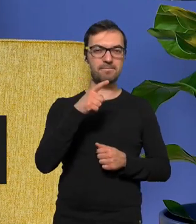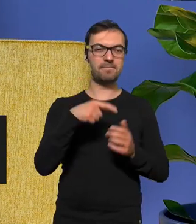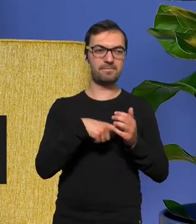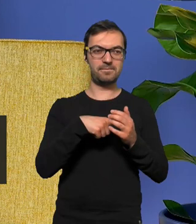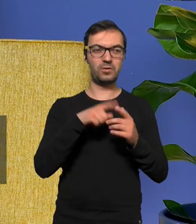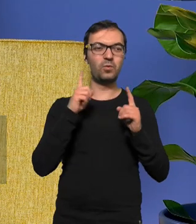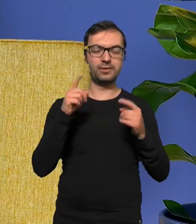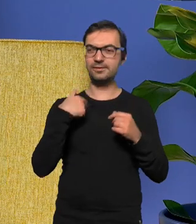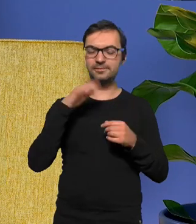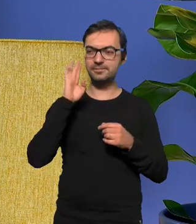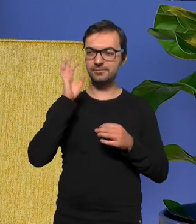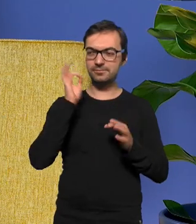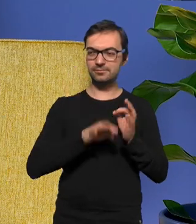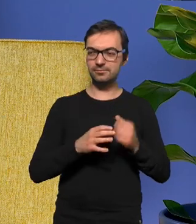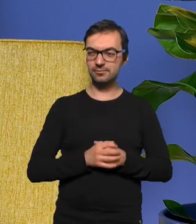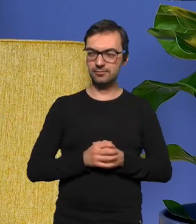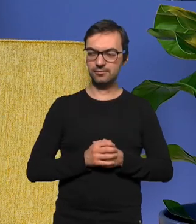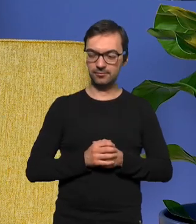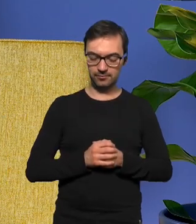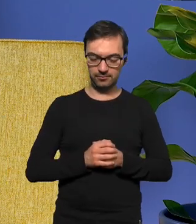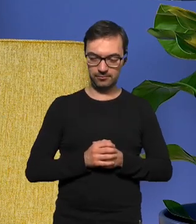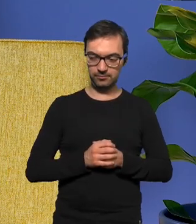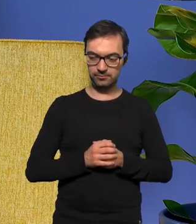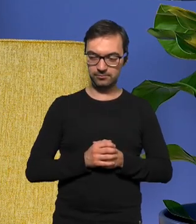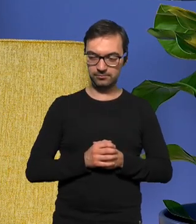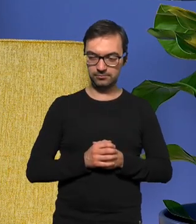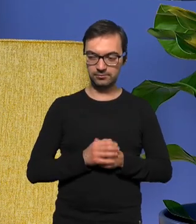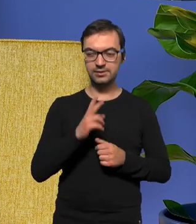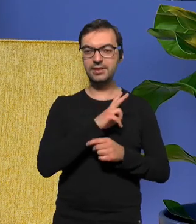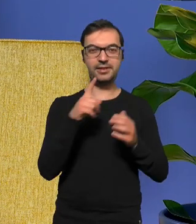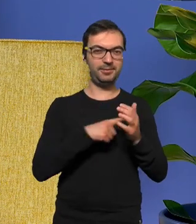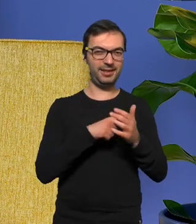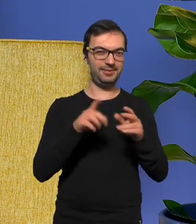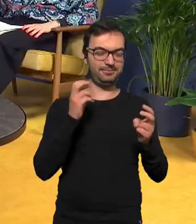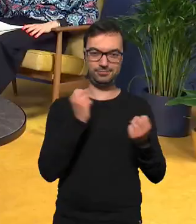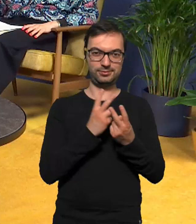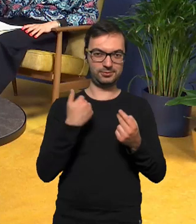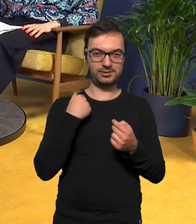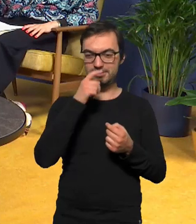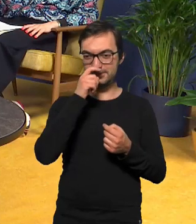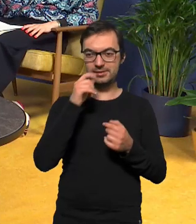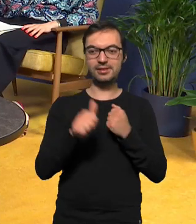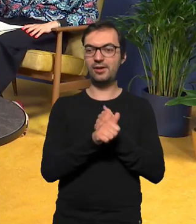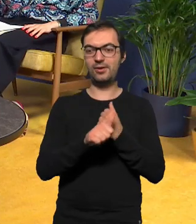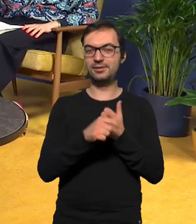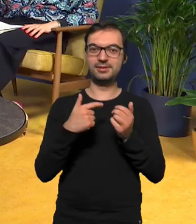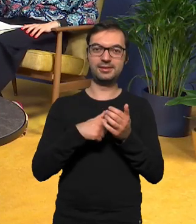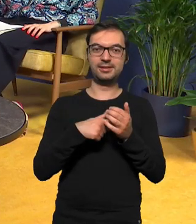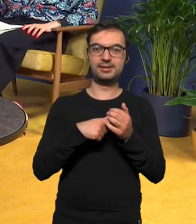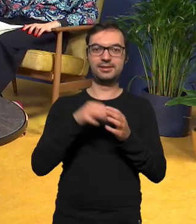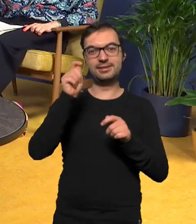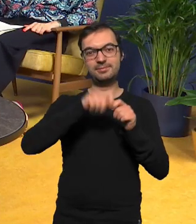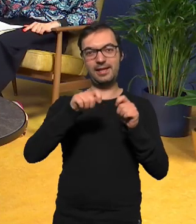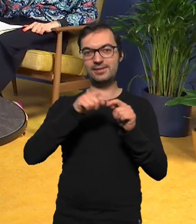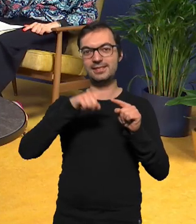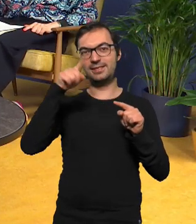ale ja teraz sobie nie przypomnę czy za każdym razem tak było chyba nie nie chodzi mi o jakieś takie mierzenie i